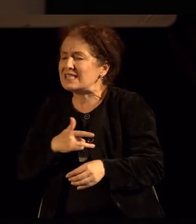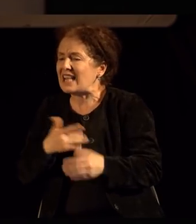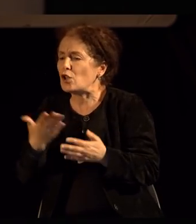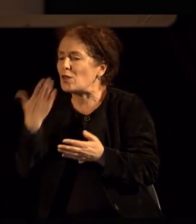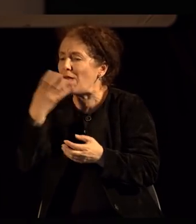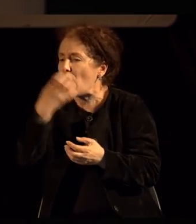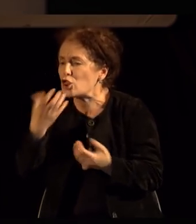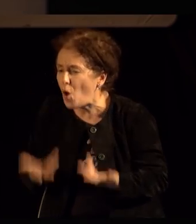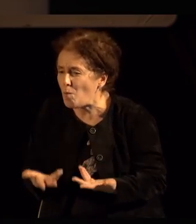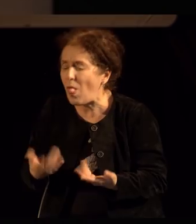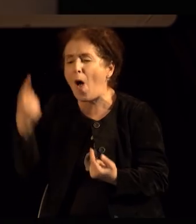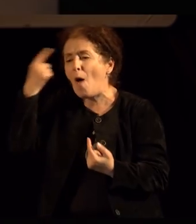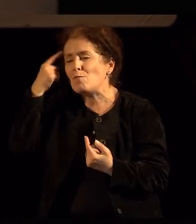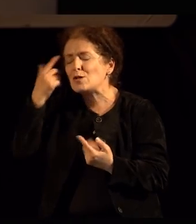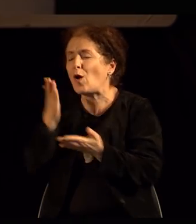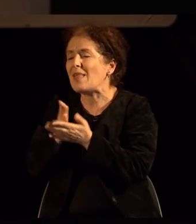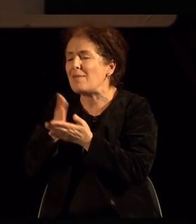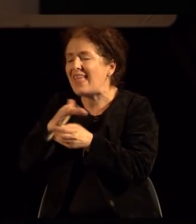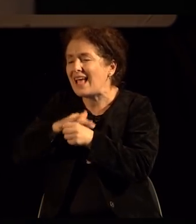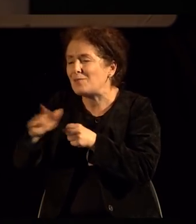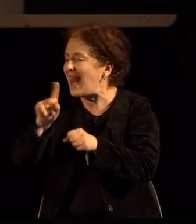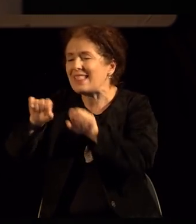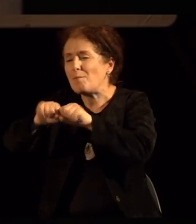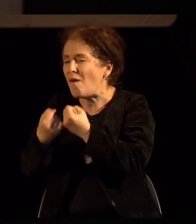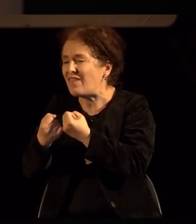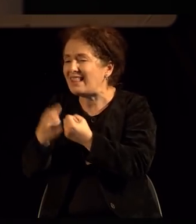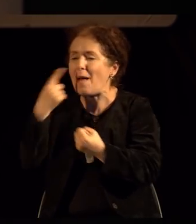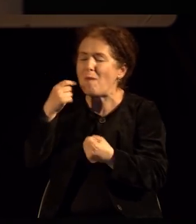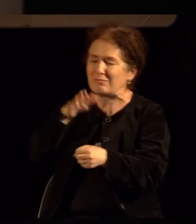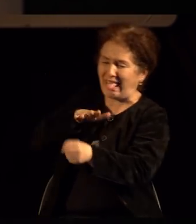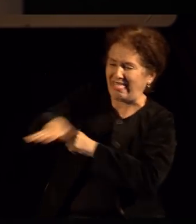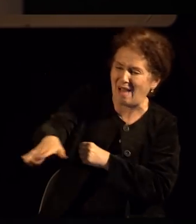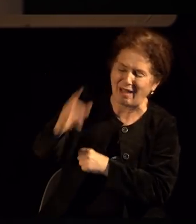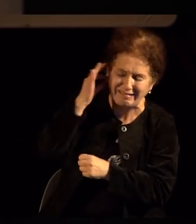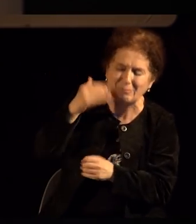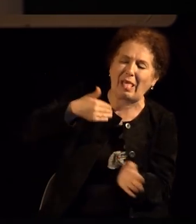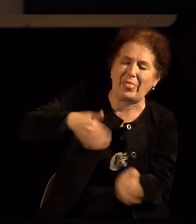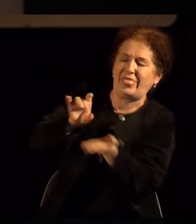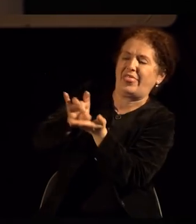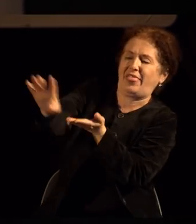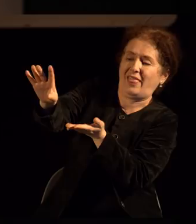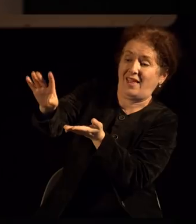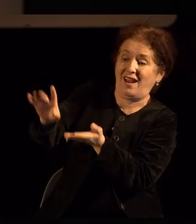една игра која кажува оргазм и толку секунди. А каде е екстазата?